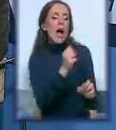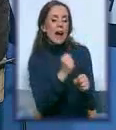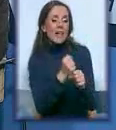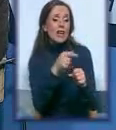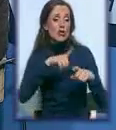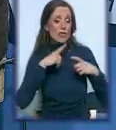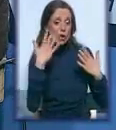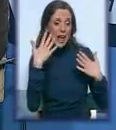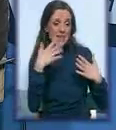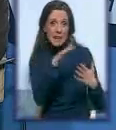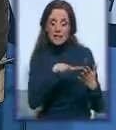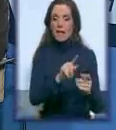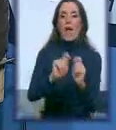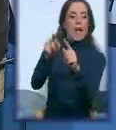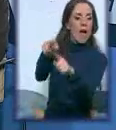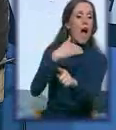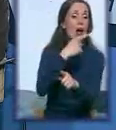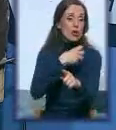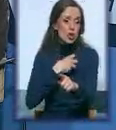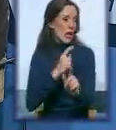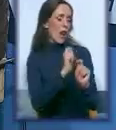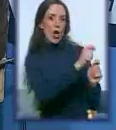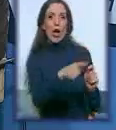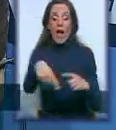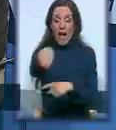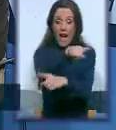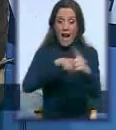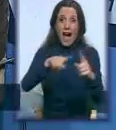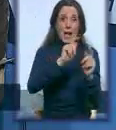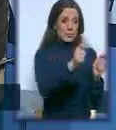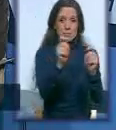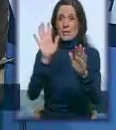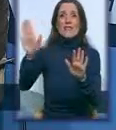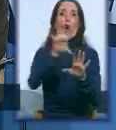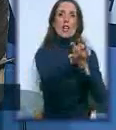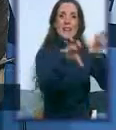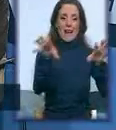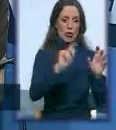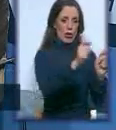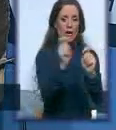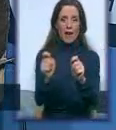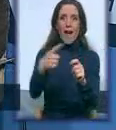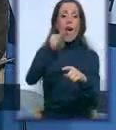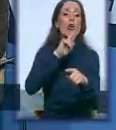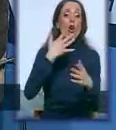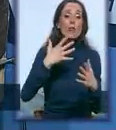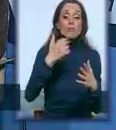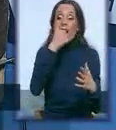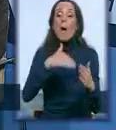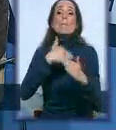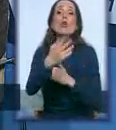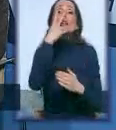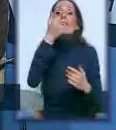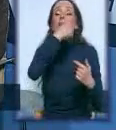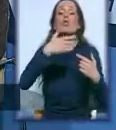I onda na kraju tek da vide šta je to od tih multidisciplinnih ideja koje bi mogle da podrži naša agencija. Međutim, prošle godine smo tako